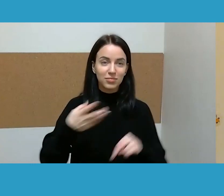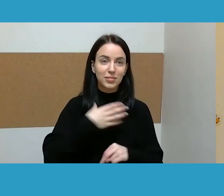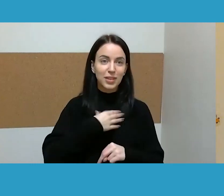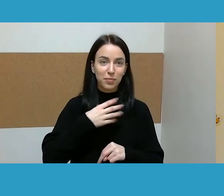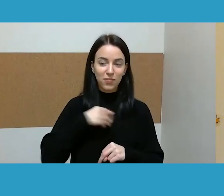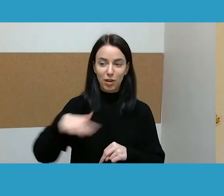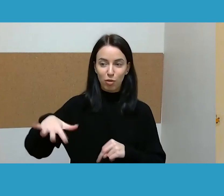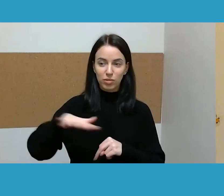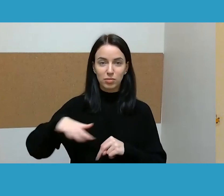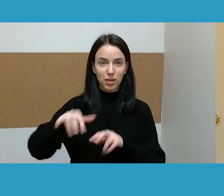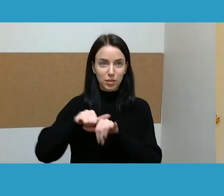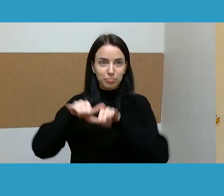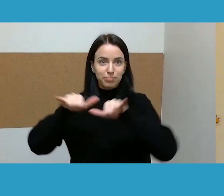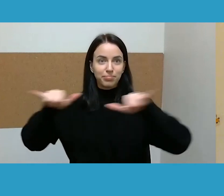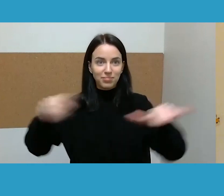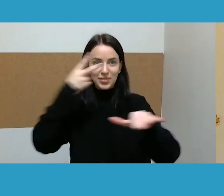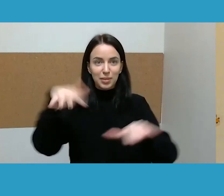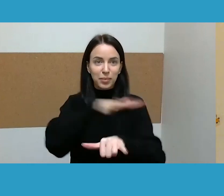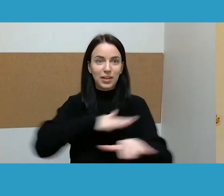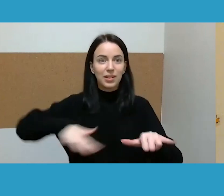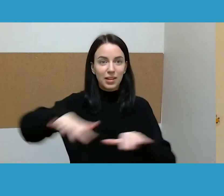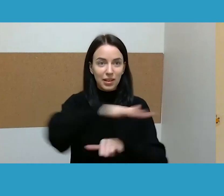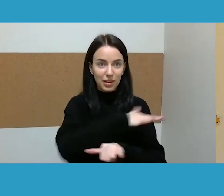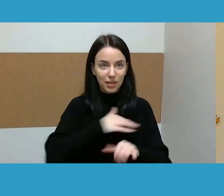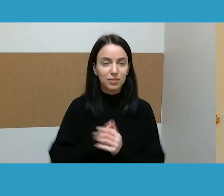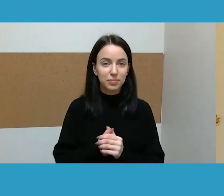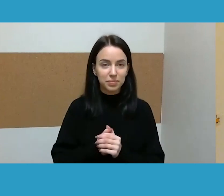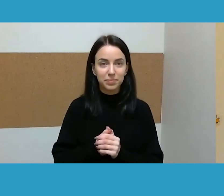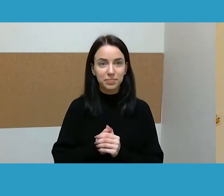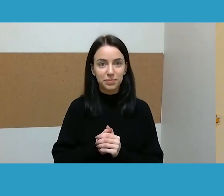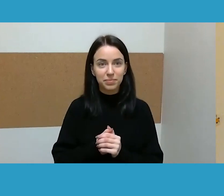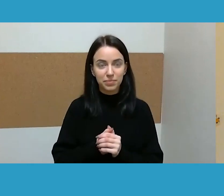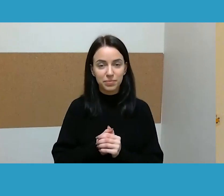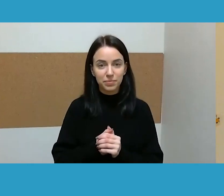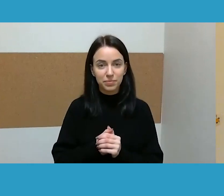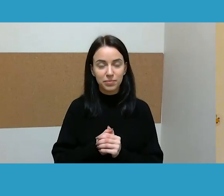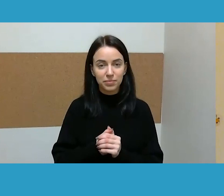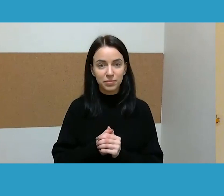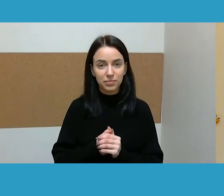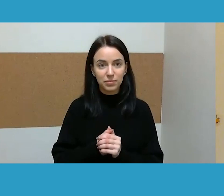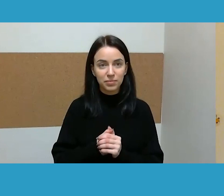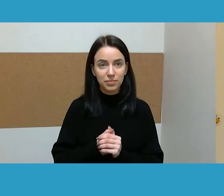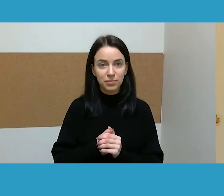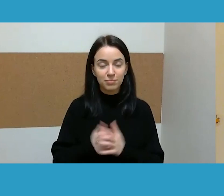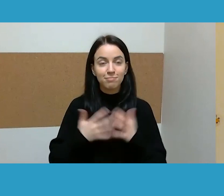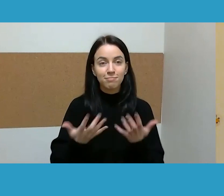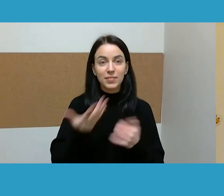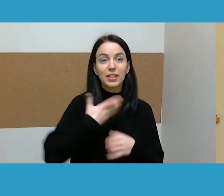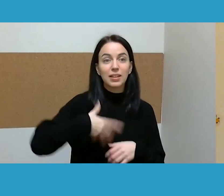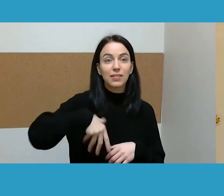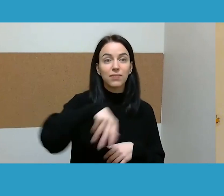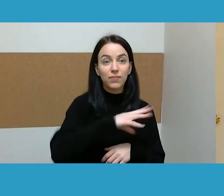burbulų, kaip mes dažnai mėgstam ciniškai juokauti ir kad tai taptų, kad